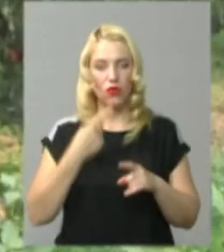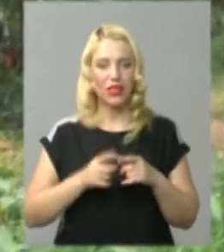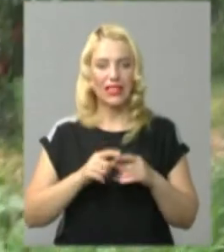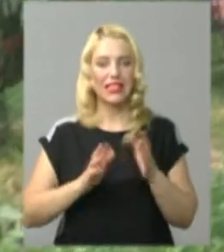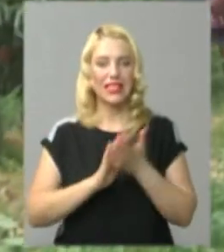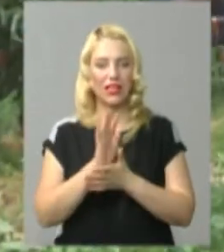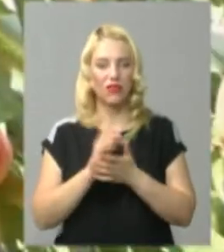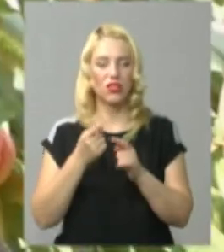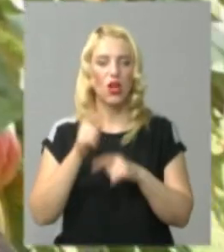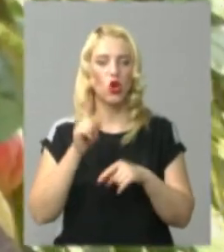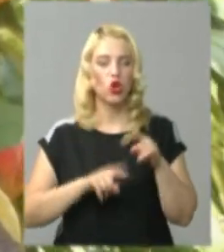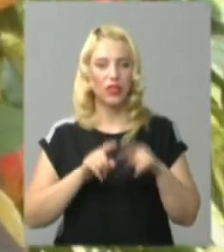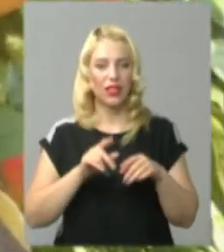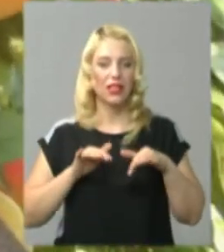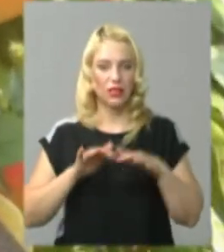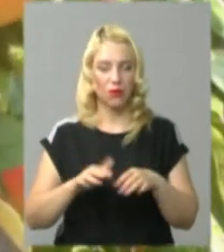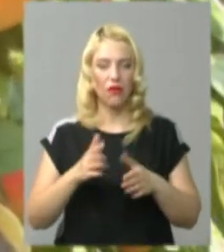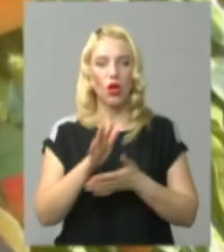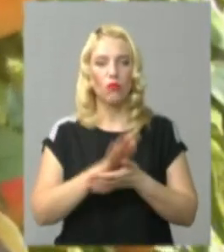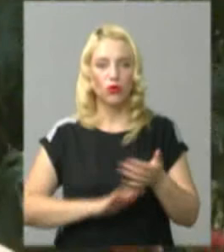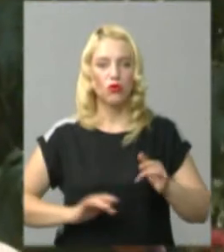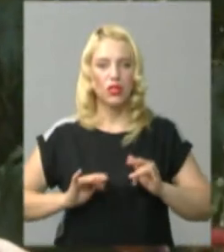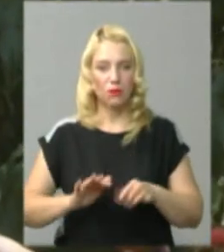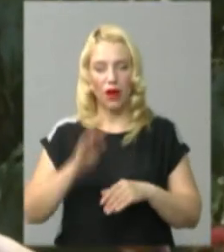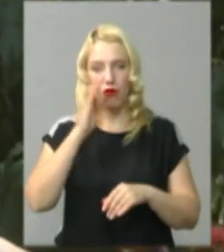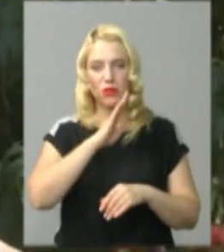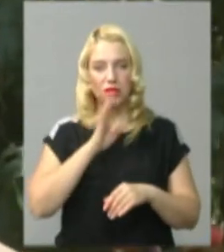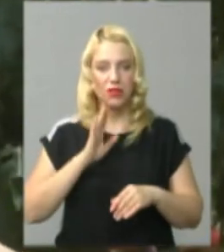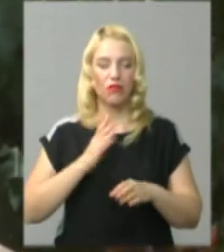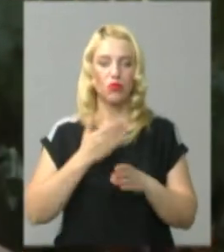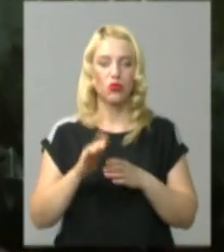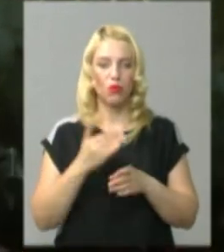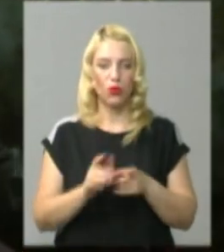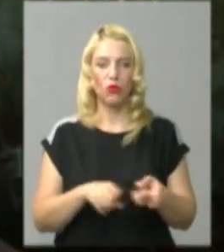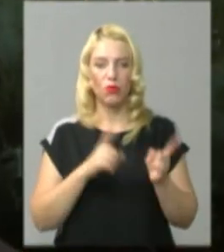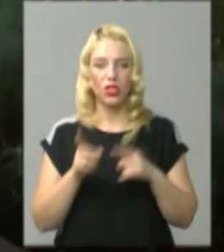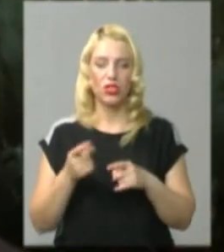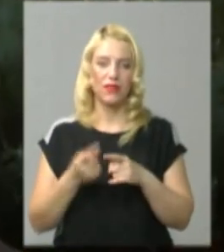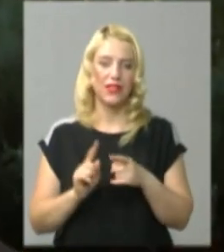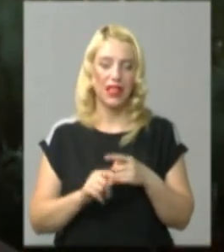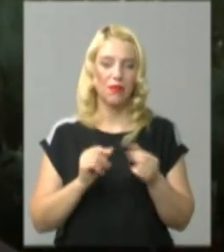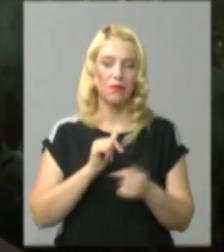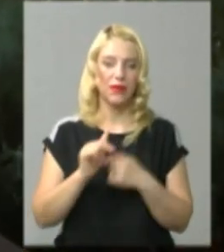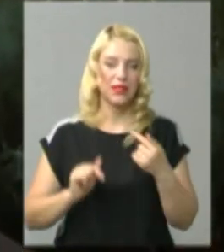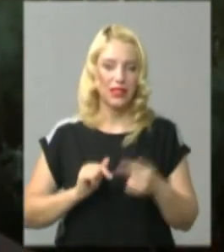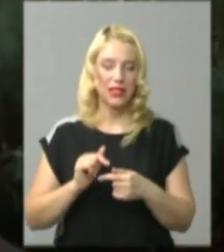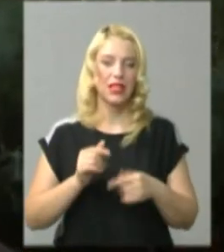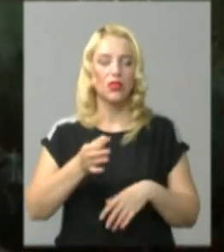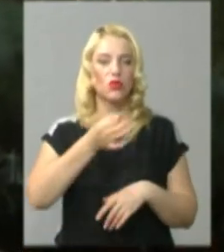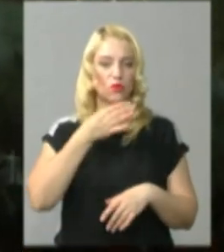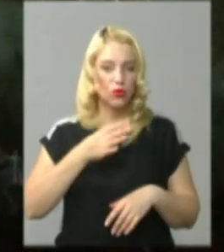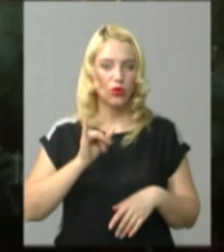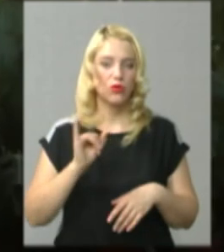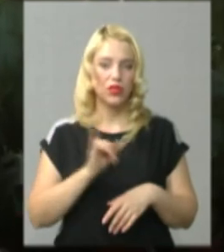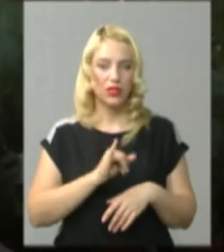родинна справа. Продовжуємо справу батьків, так поступово перейшли в цей бізнес, сподобалось